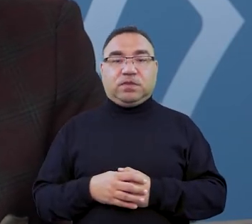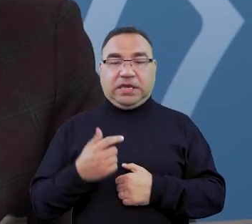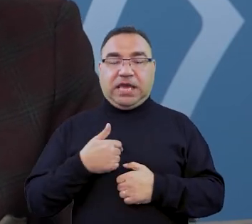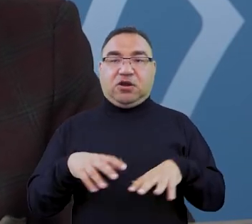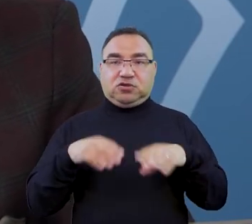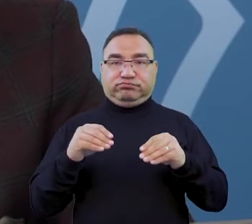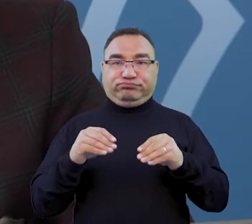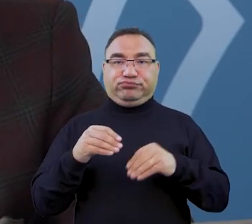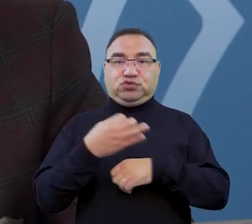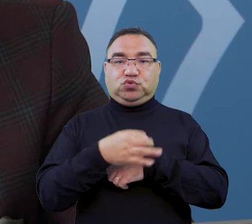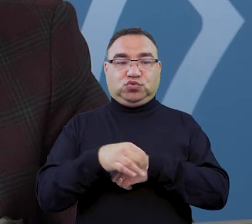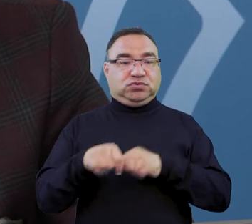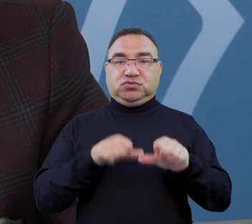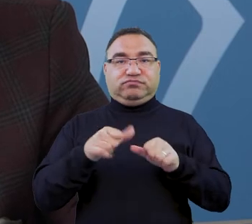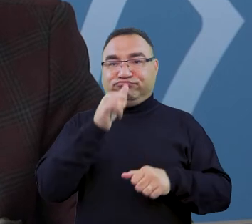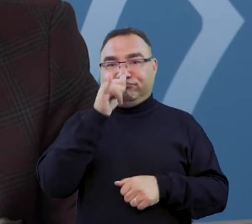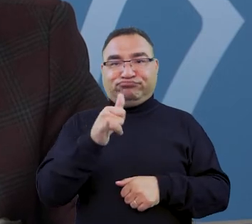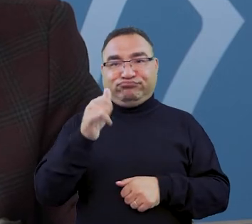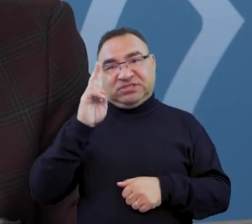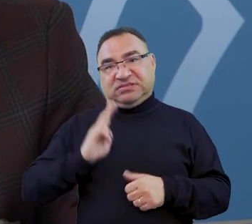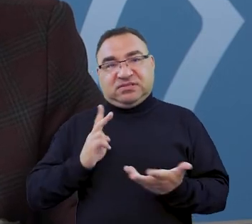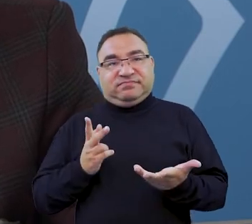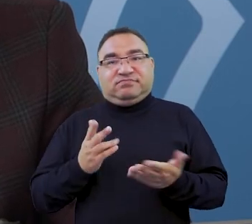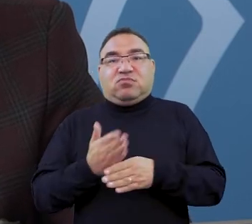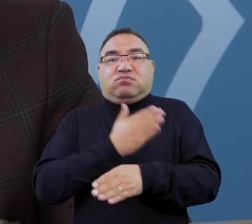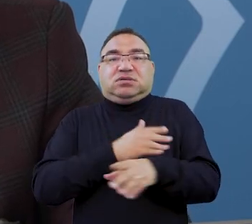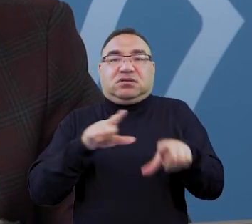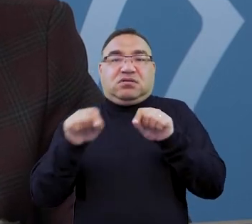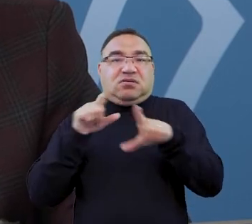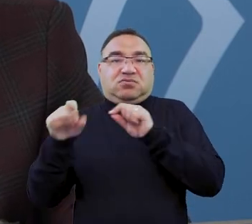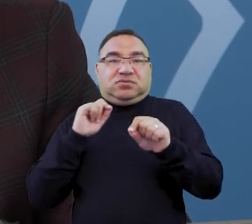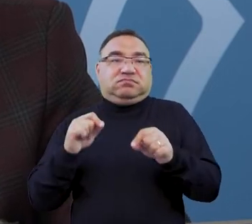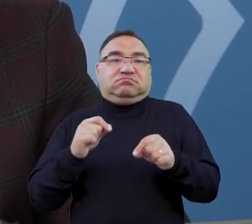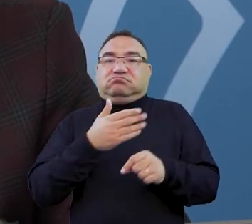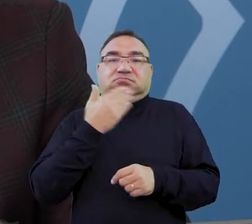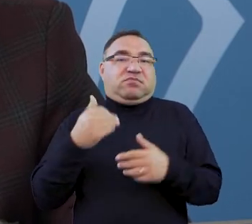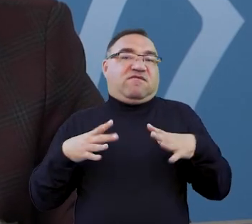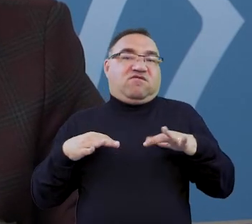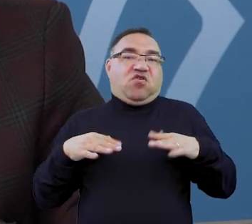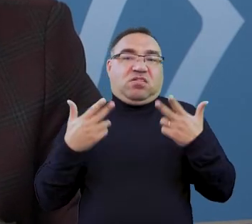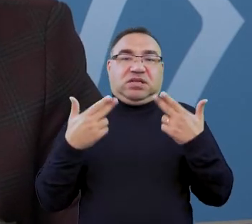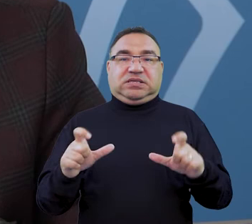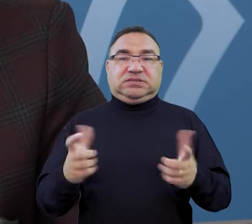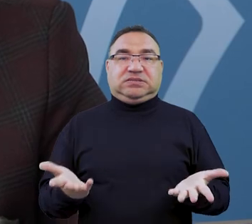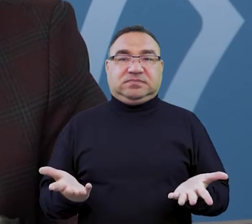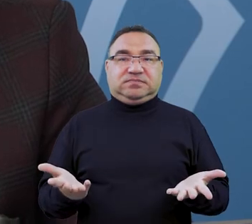studia w tym roku i niestety nie mam szans na miejsce w akademiku, bo przed rekrutacją dla nowych studentów nie było już żadnego wolnego miejsca.